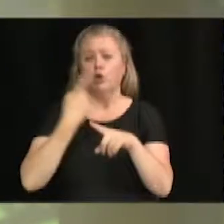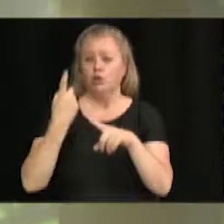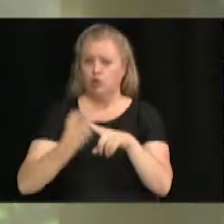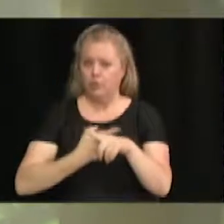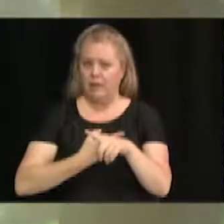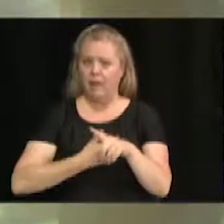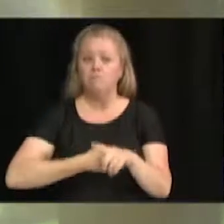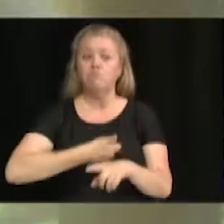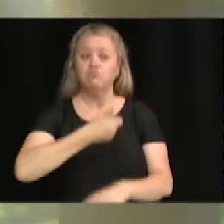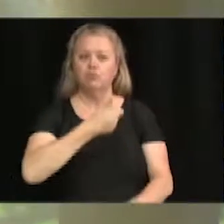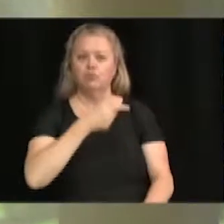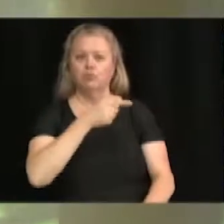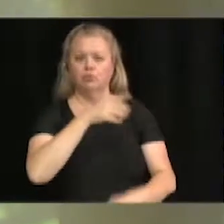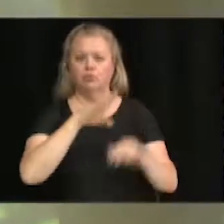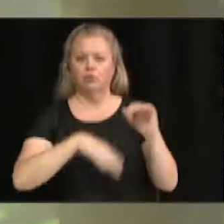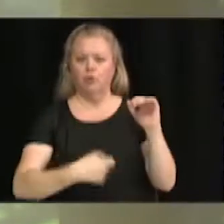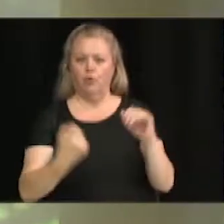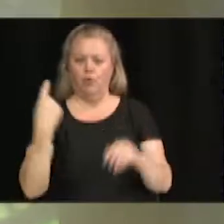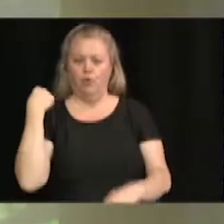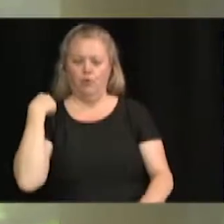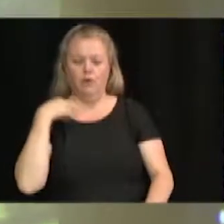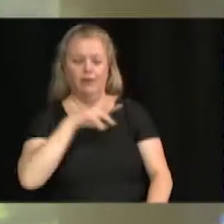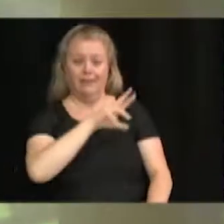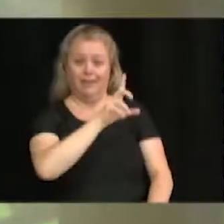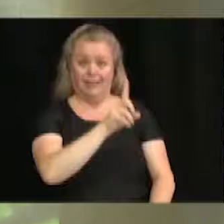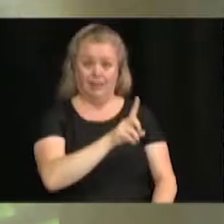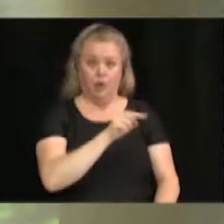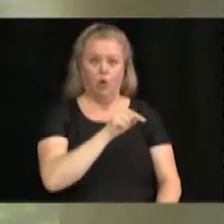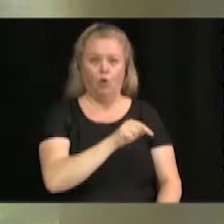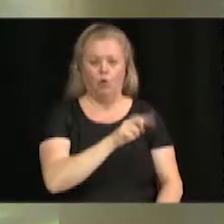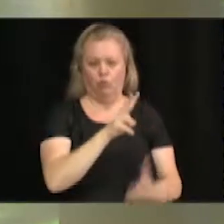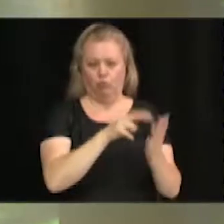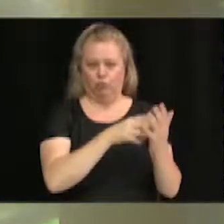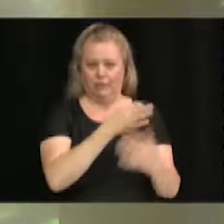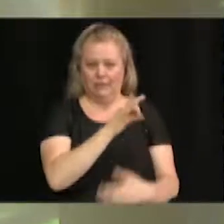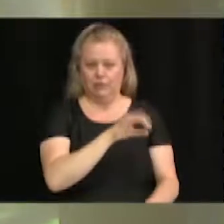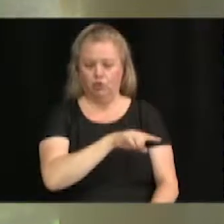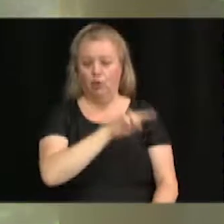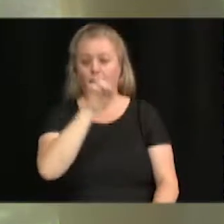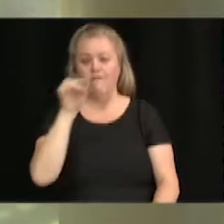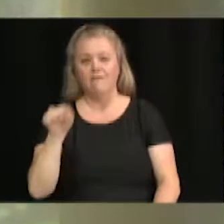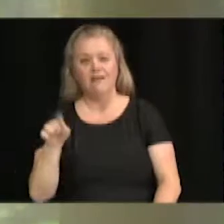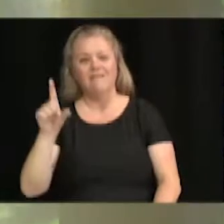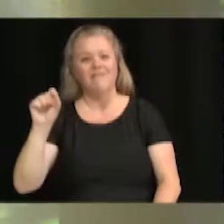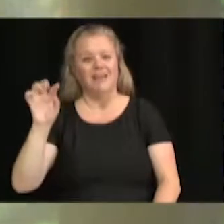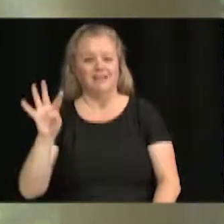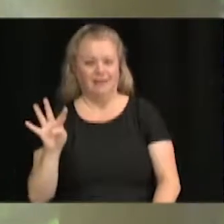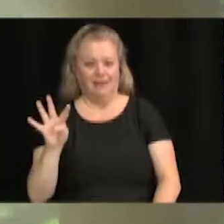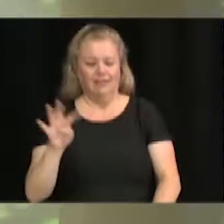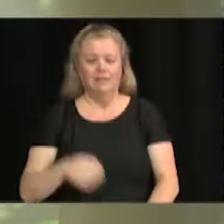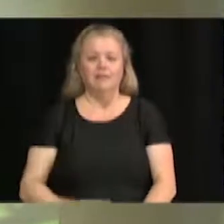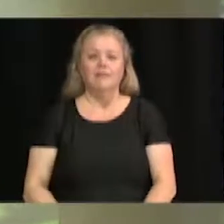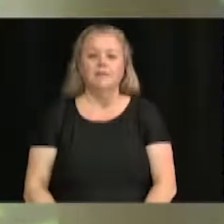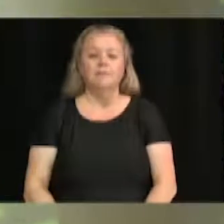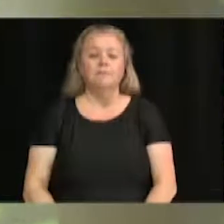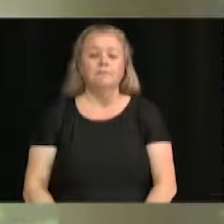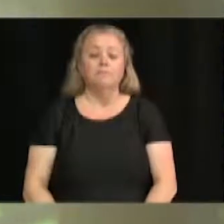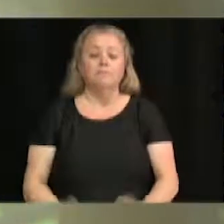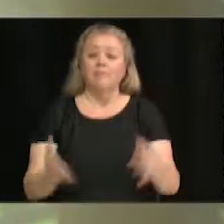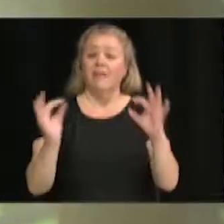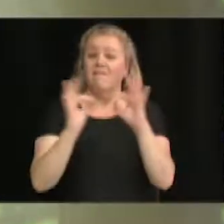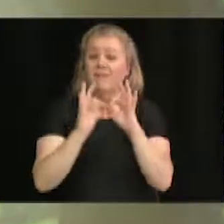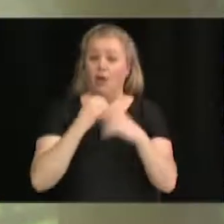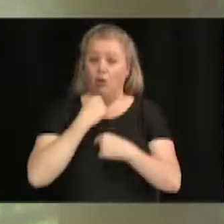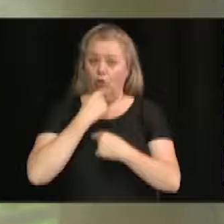contre, a été un peu plus élevé. Il y en a eu 31 en 2019 comparativement à 24 en 2018. La valeur